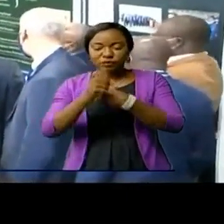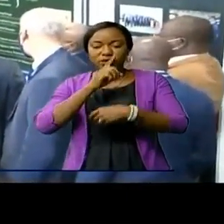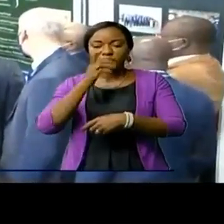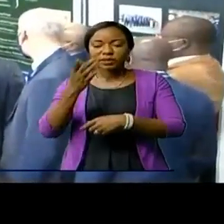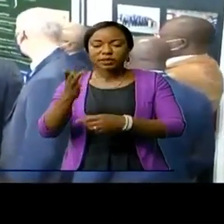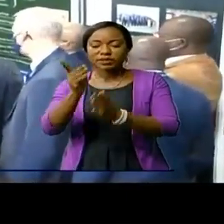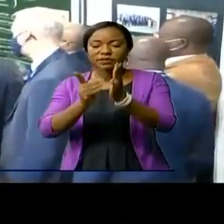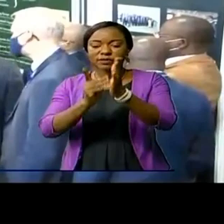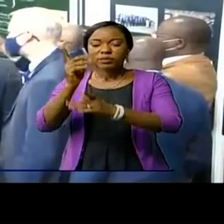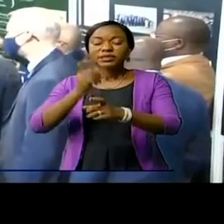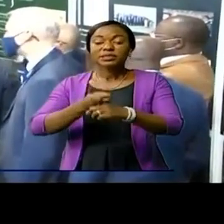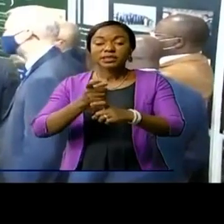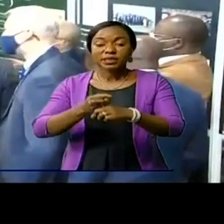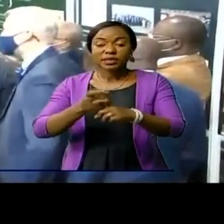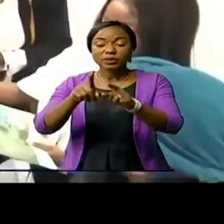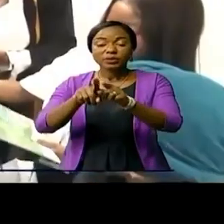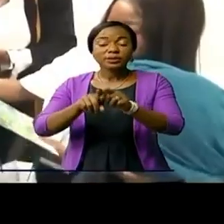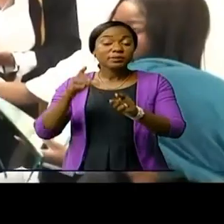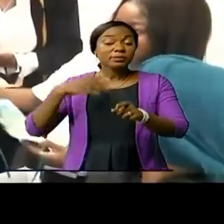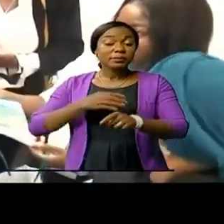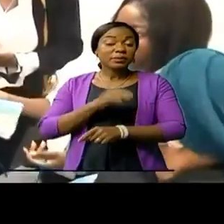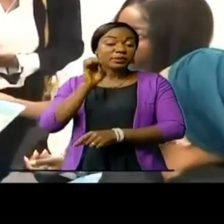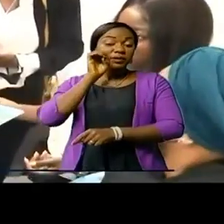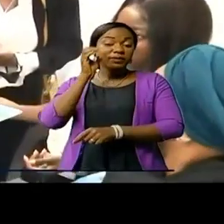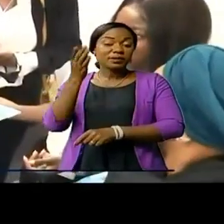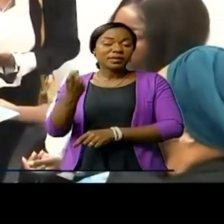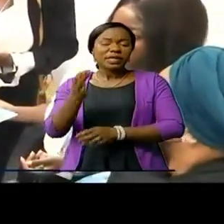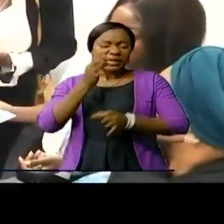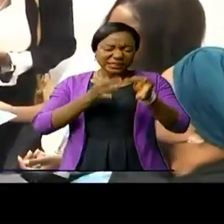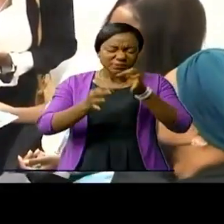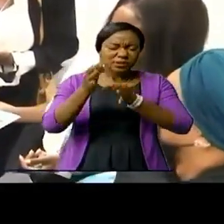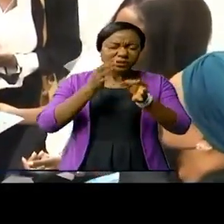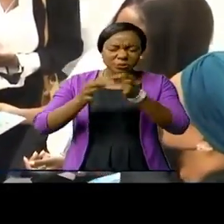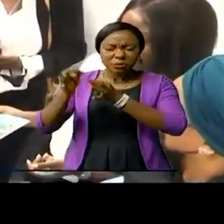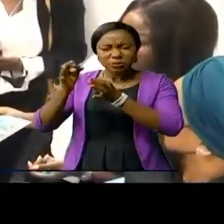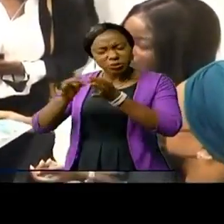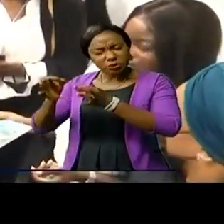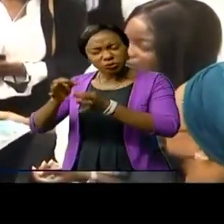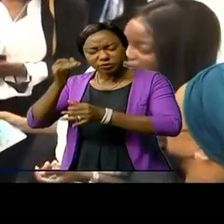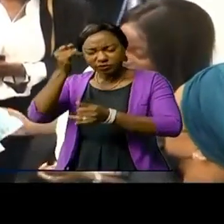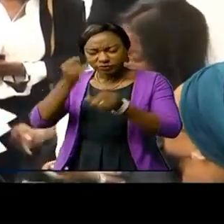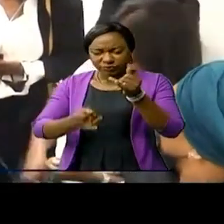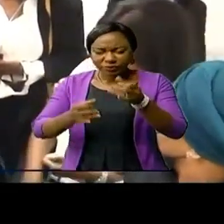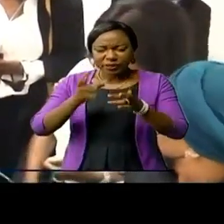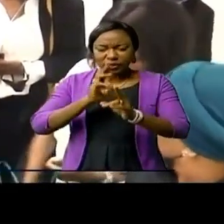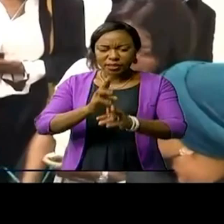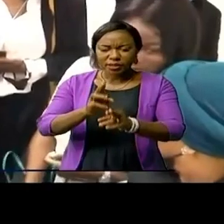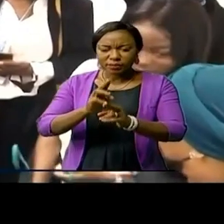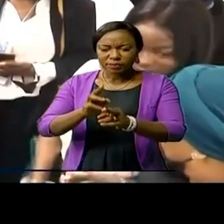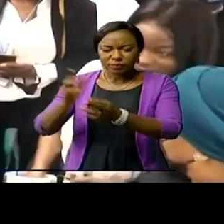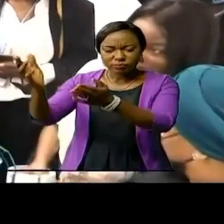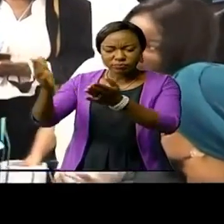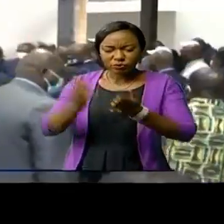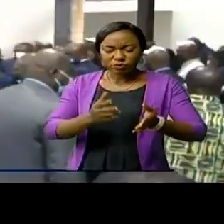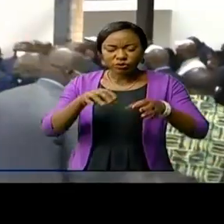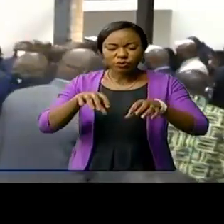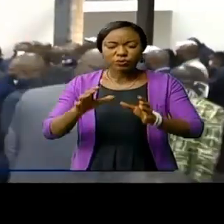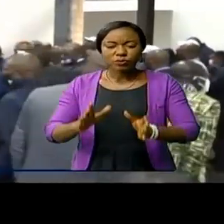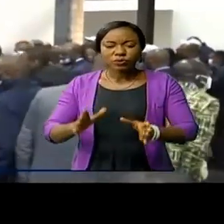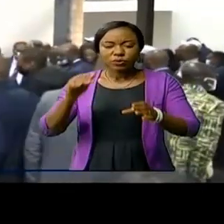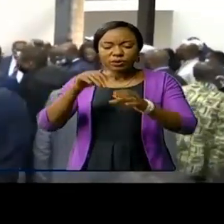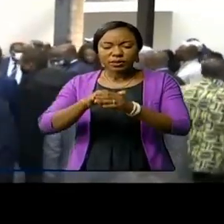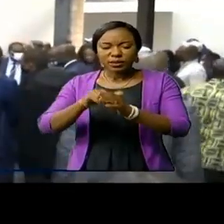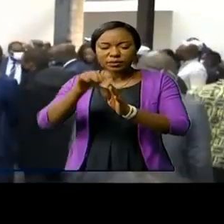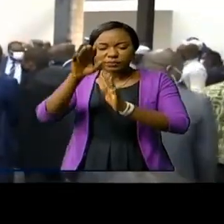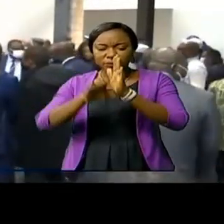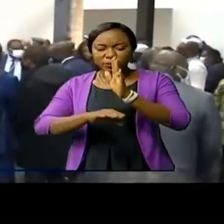du développement durable, EVE Bazaïba, des explications supplémentaires en rapport avec l'apport de la RDC dans la régulation